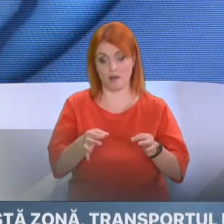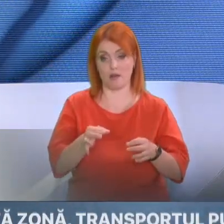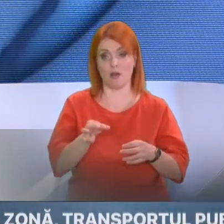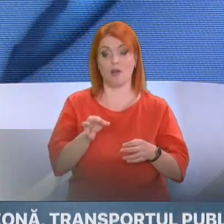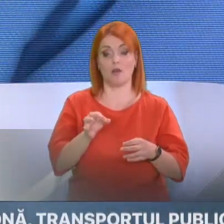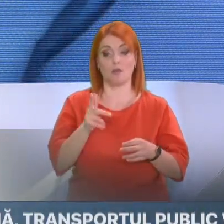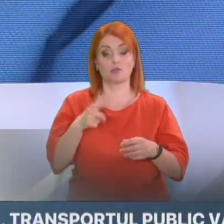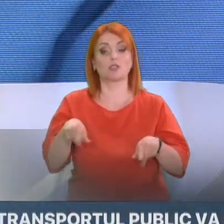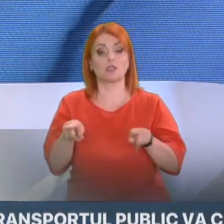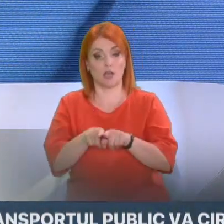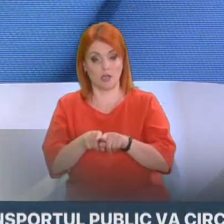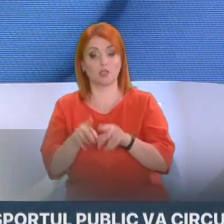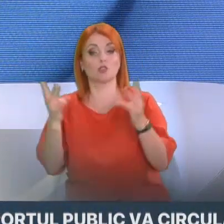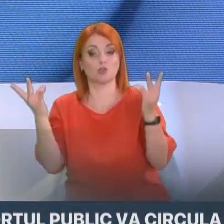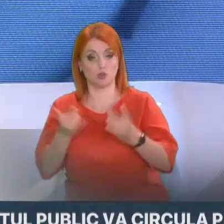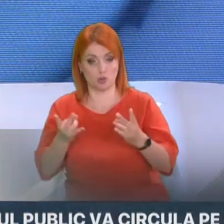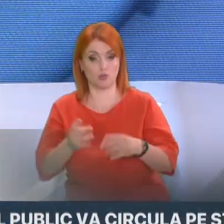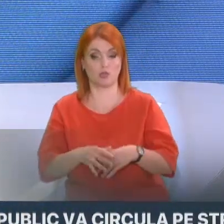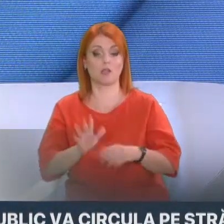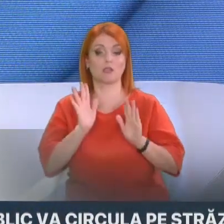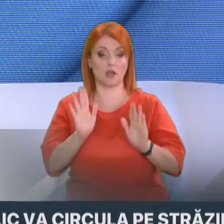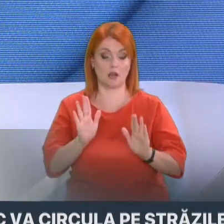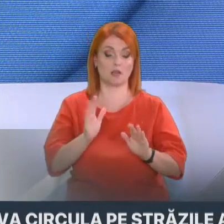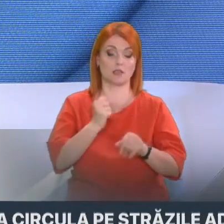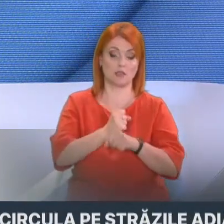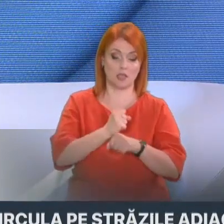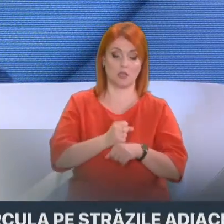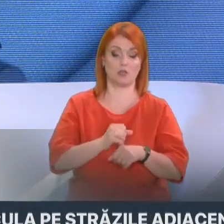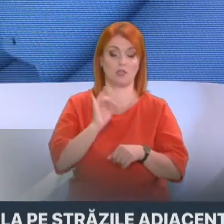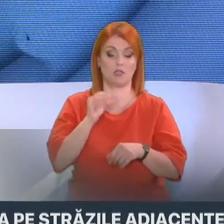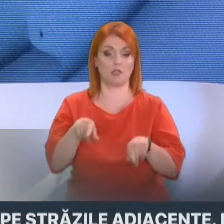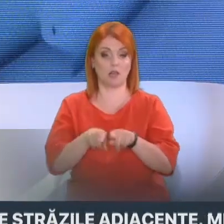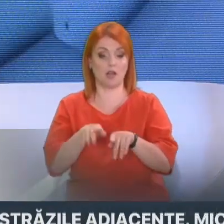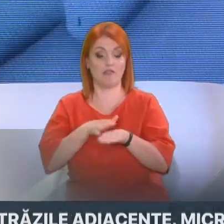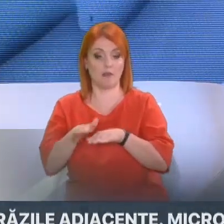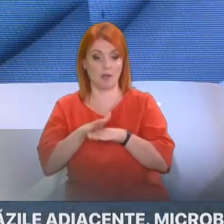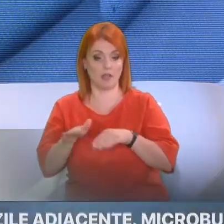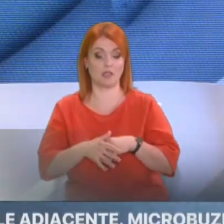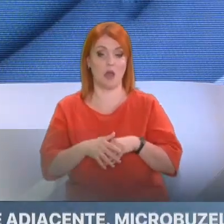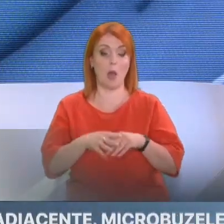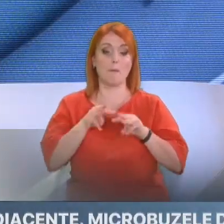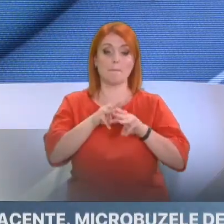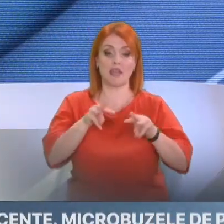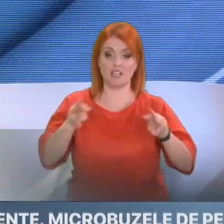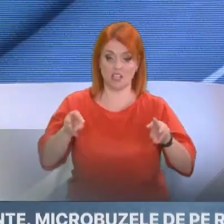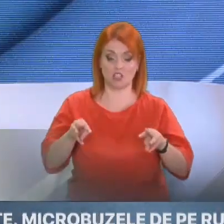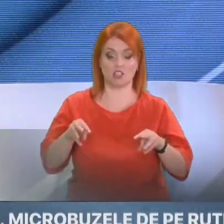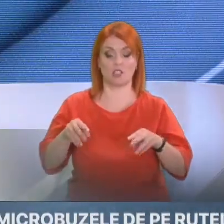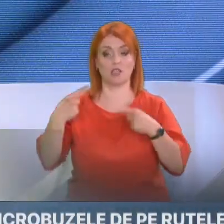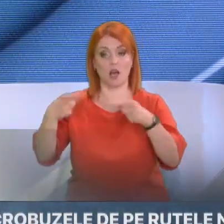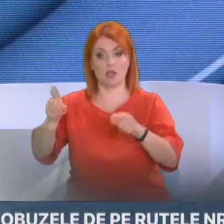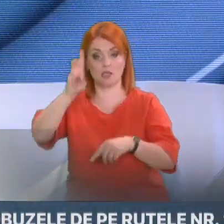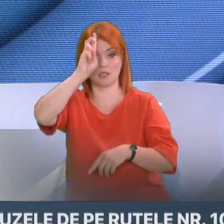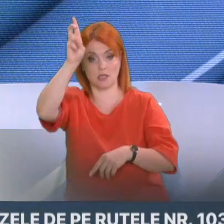procedează ministrii și în auții de militari în oțele cu democrație dezvoltate acolo